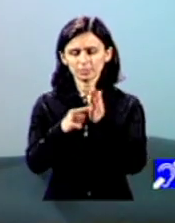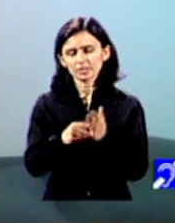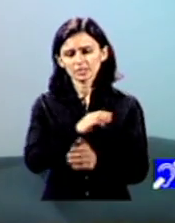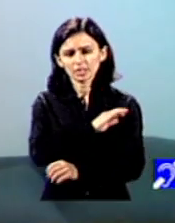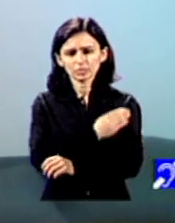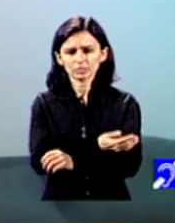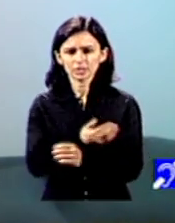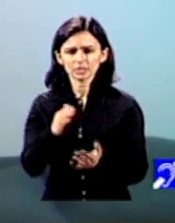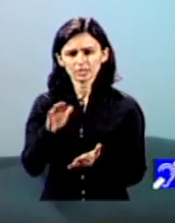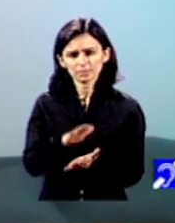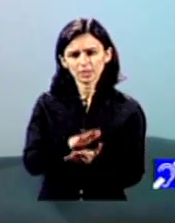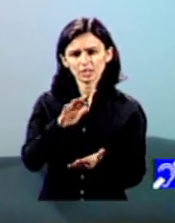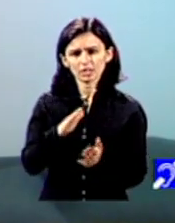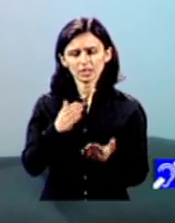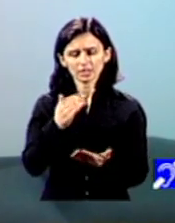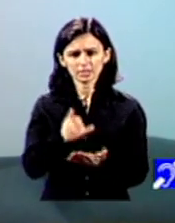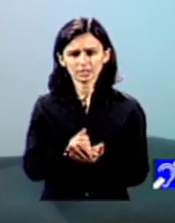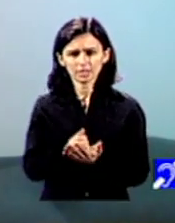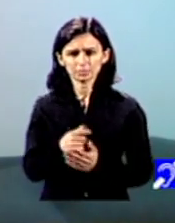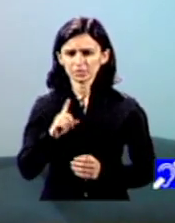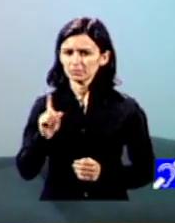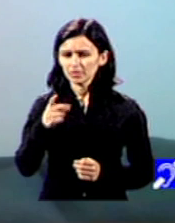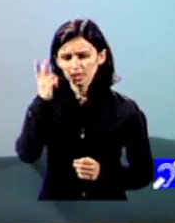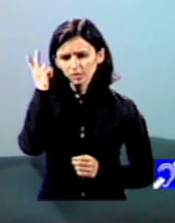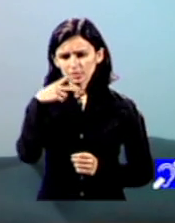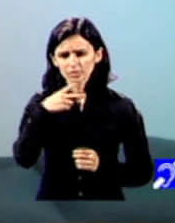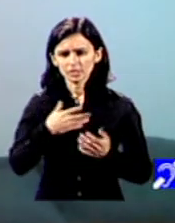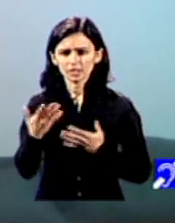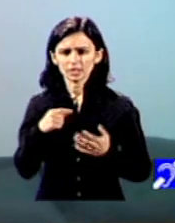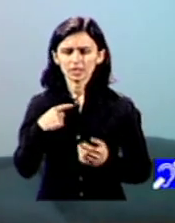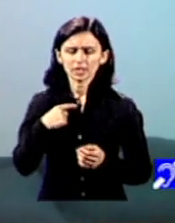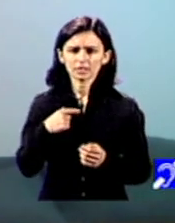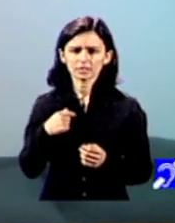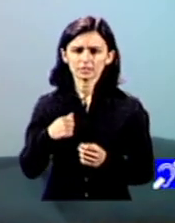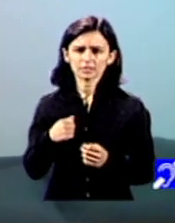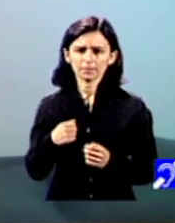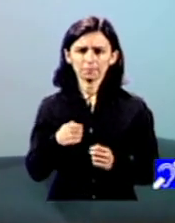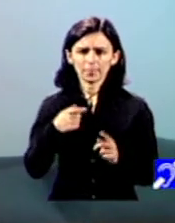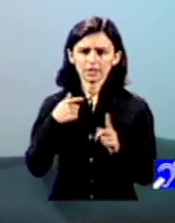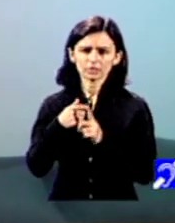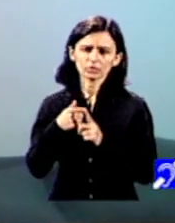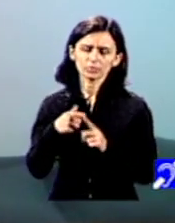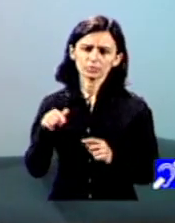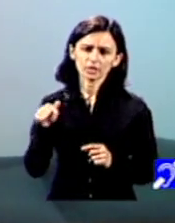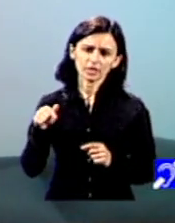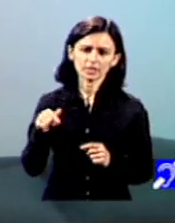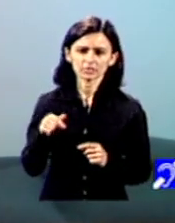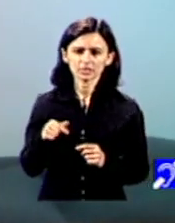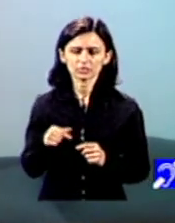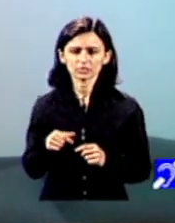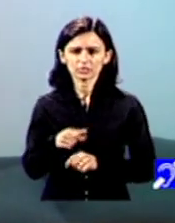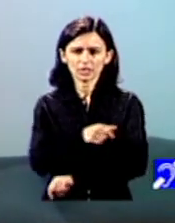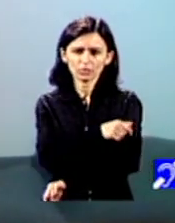încălcările de drepturi eu nu prea înțeleg care este rostul acestui nou organ consultativ mai ales că este